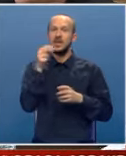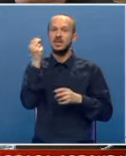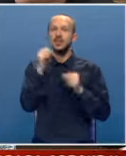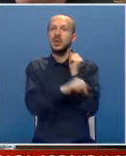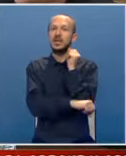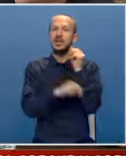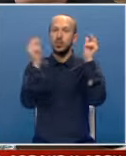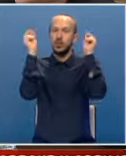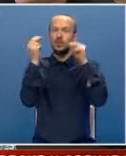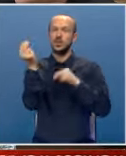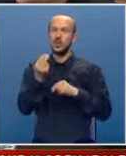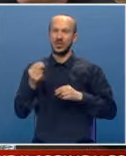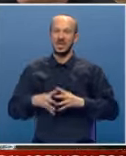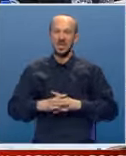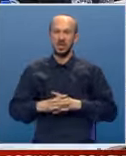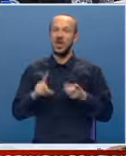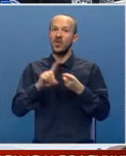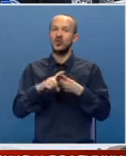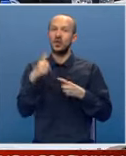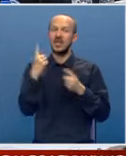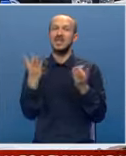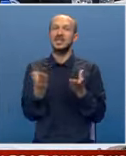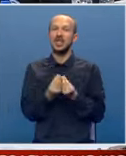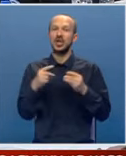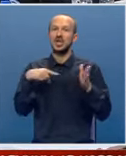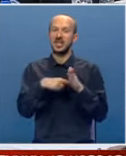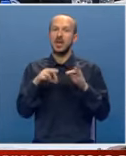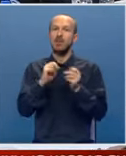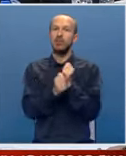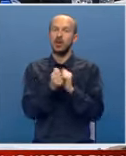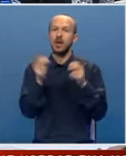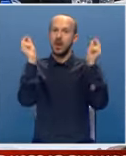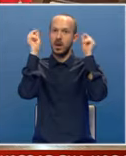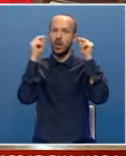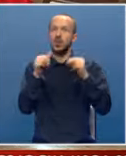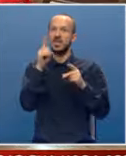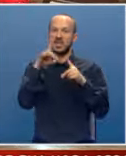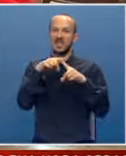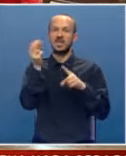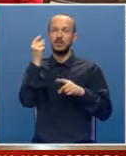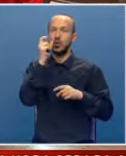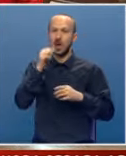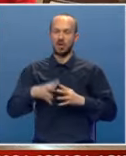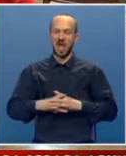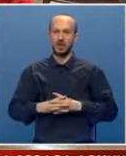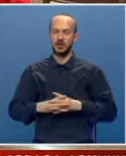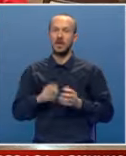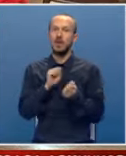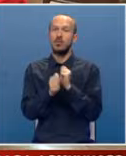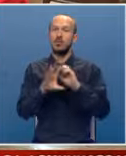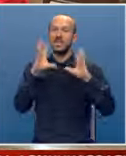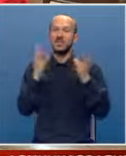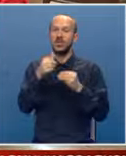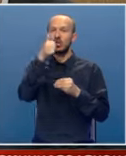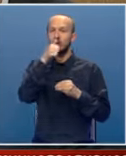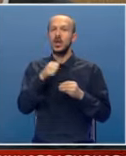Akademiju nauka i umjetnosti veže jedan zajednički cilj, a to je borba za nauku, identitet srpskog naroda, borba za sve